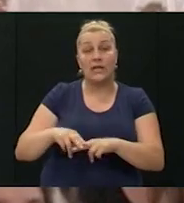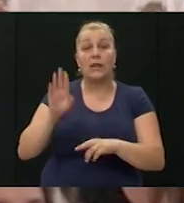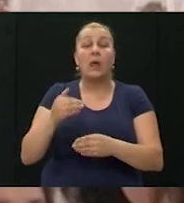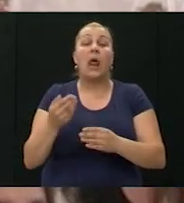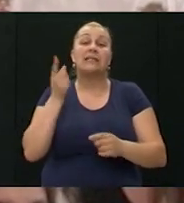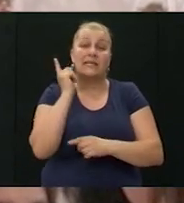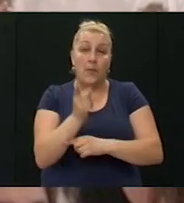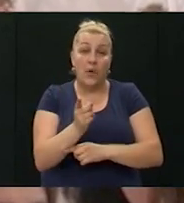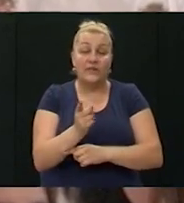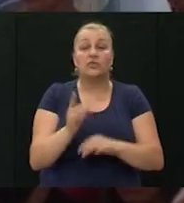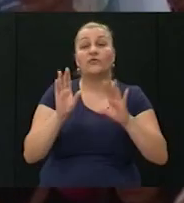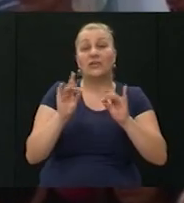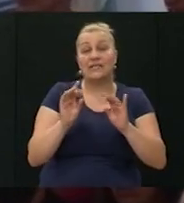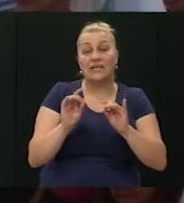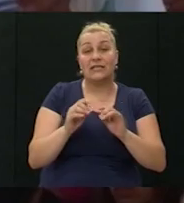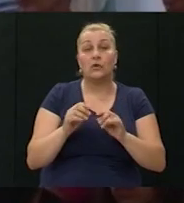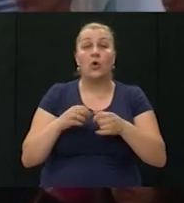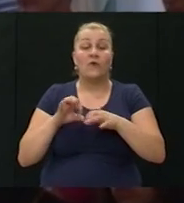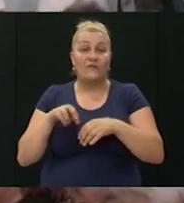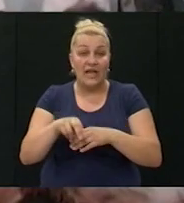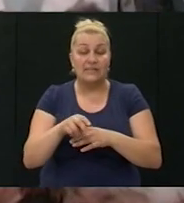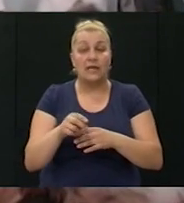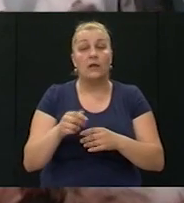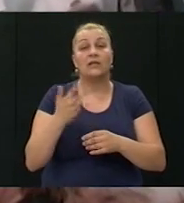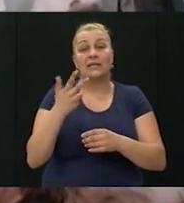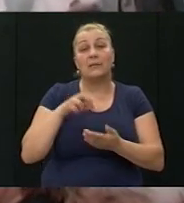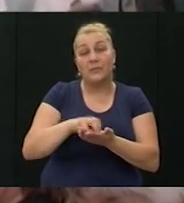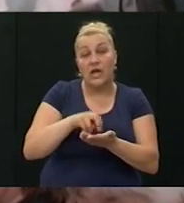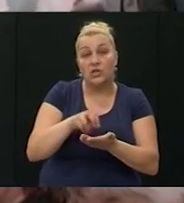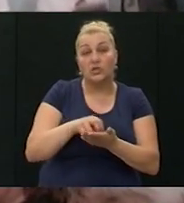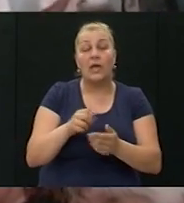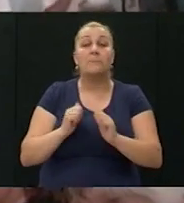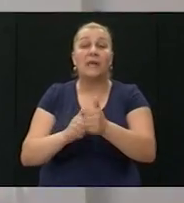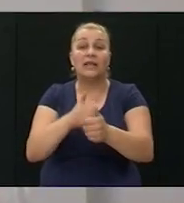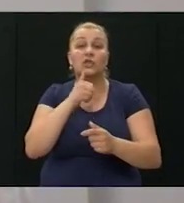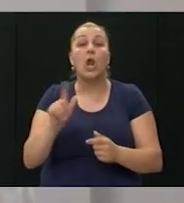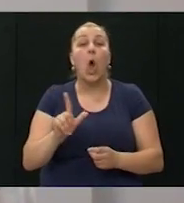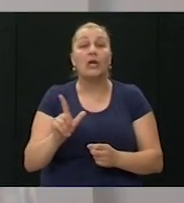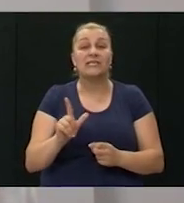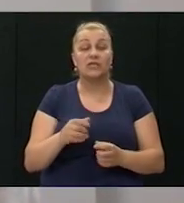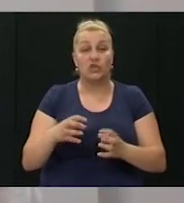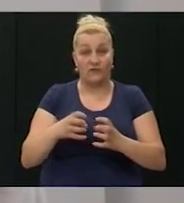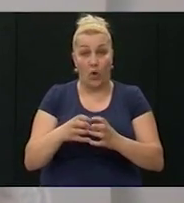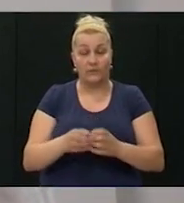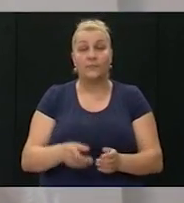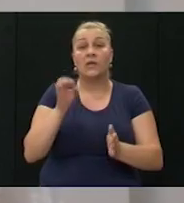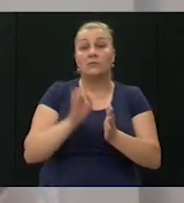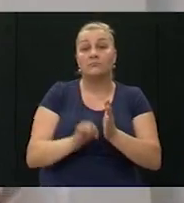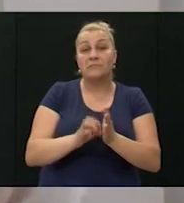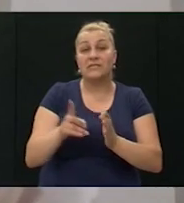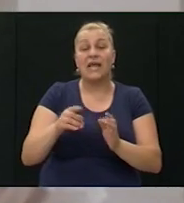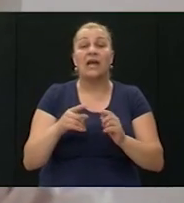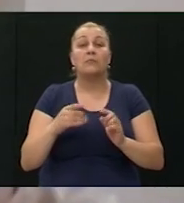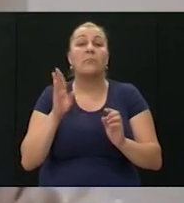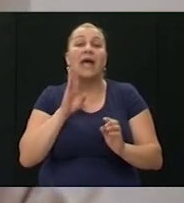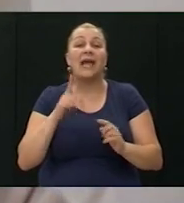imala zapojeništvo, desetinu veze, tri pješačke satnije, prateći i logistički vod. Mi su u crkvi majke Tereze